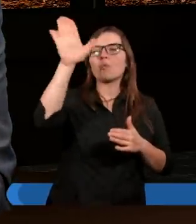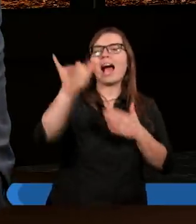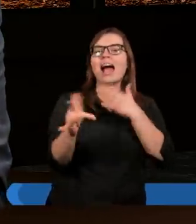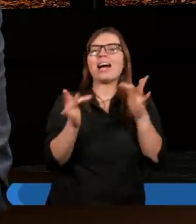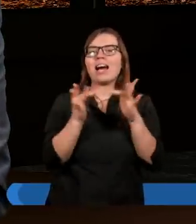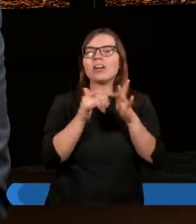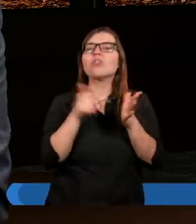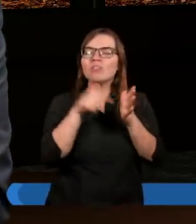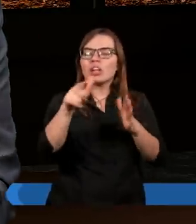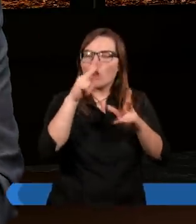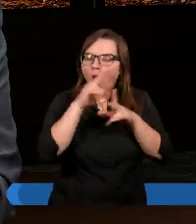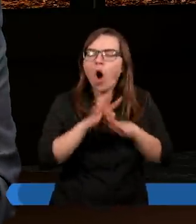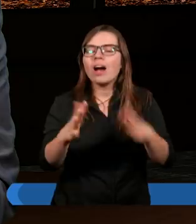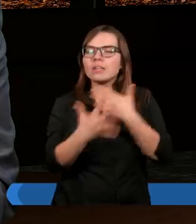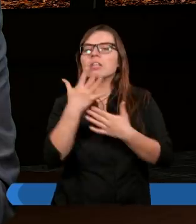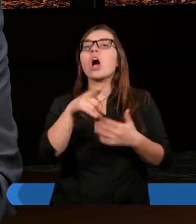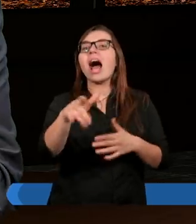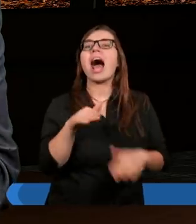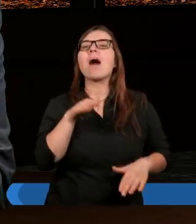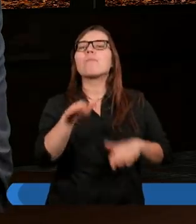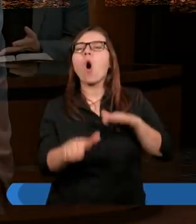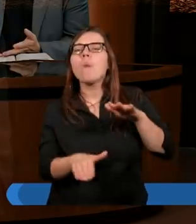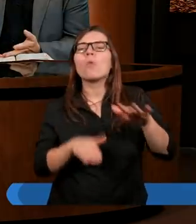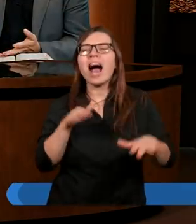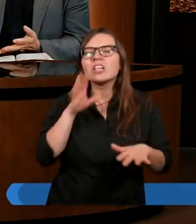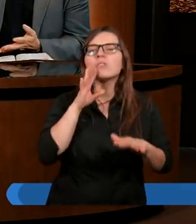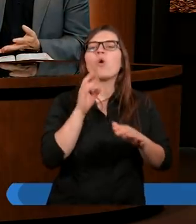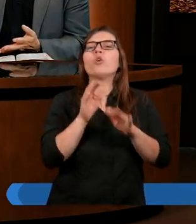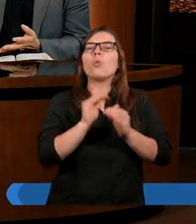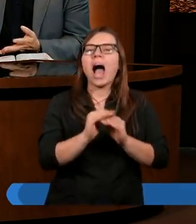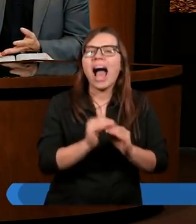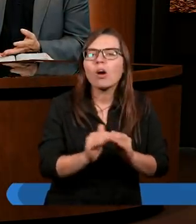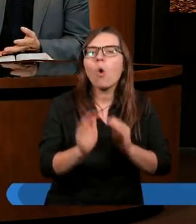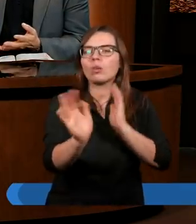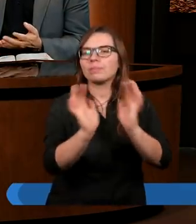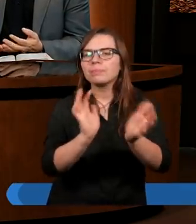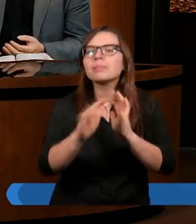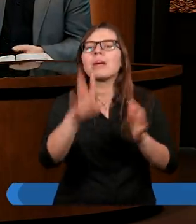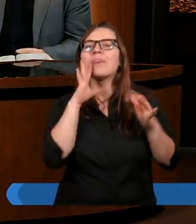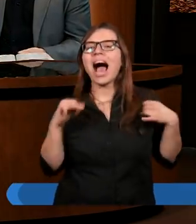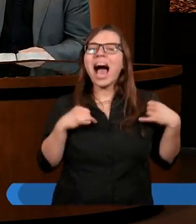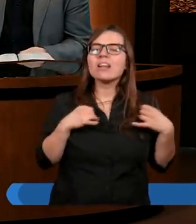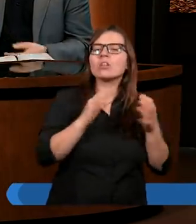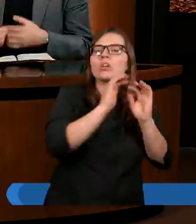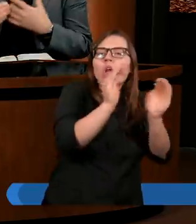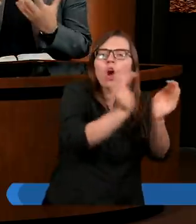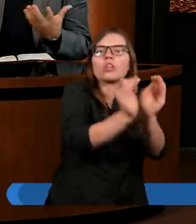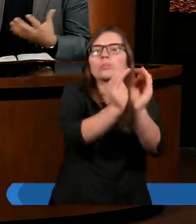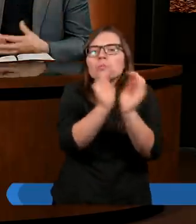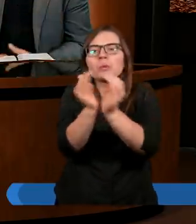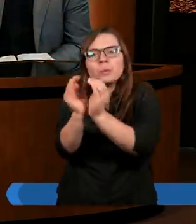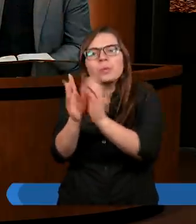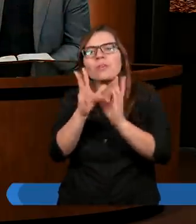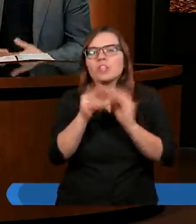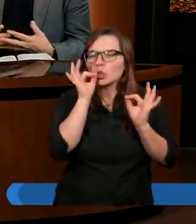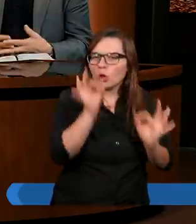I to się właśnie okaże. Więc pobłażliwość, jeżeli jest taka dla szatana i aniołów, że to jest proces,